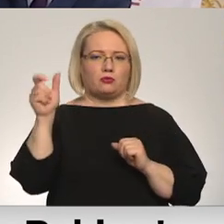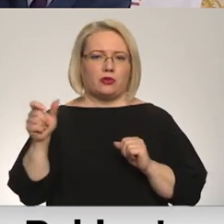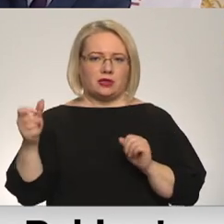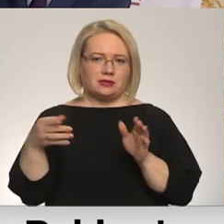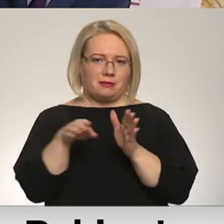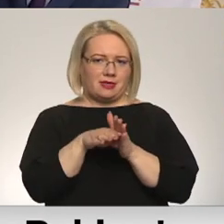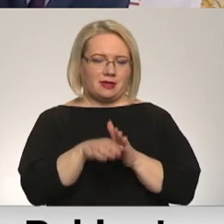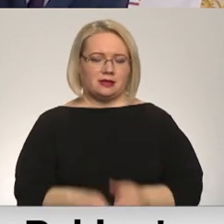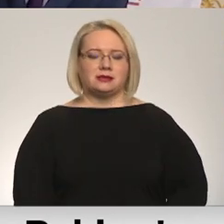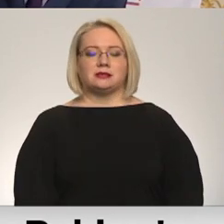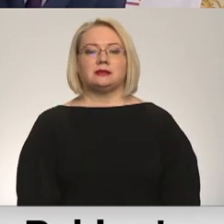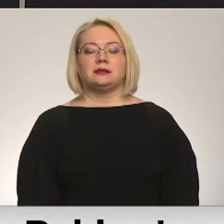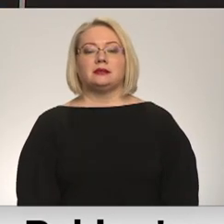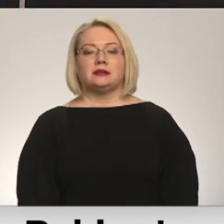Žepickis, Latvijas televīzija.